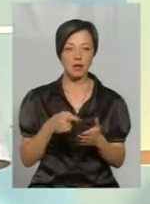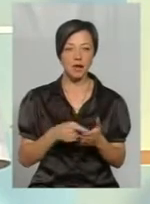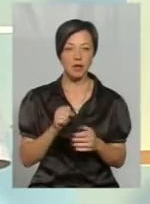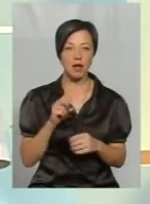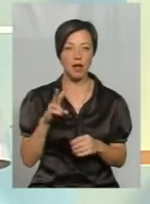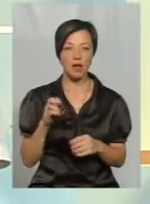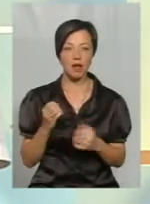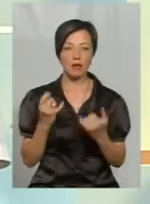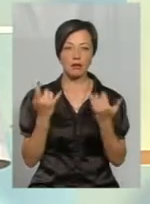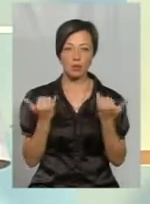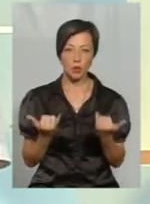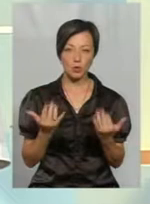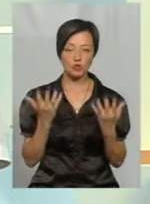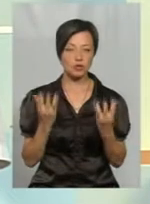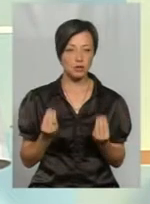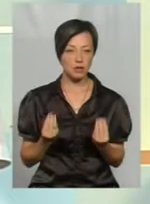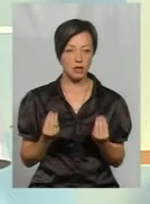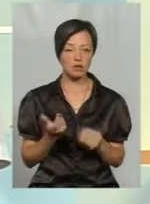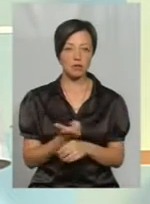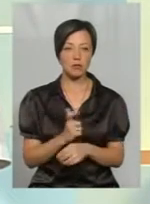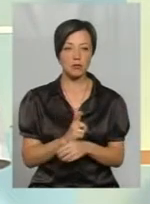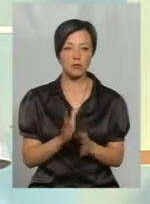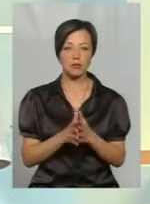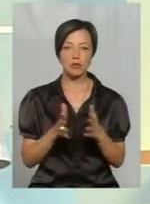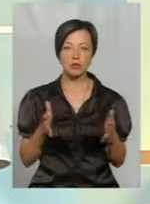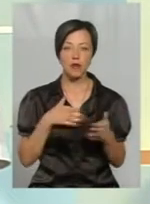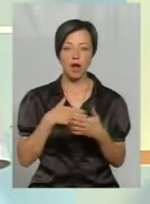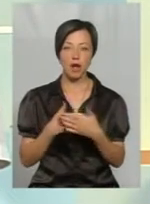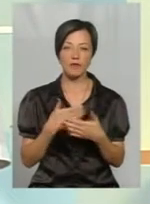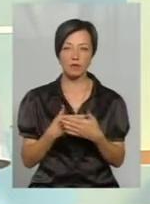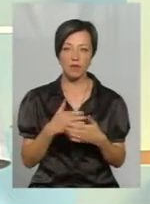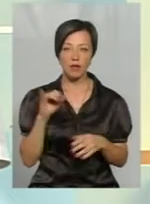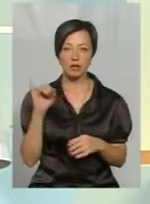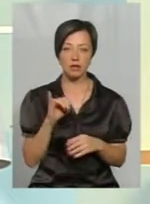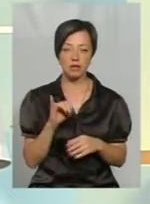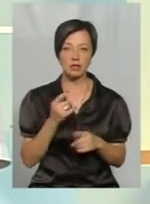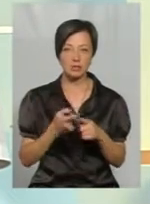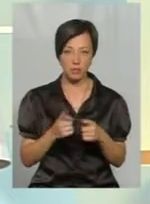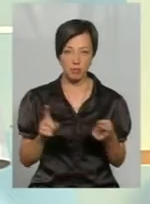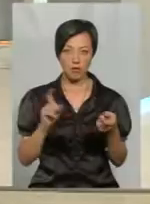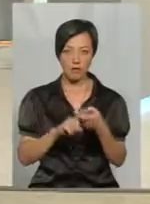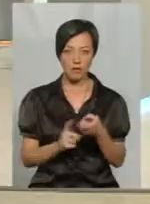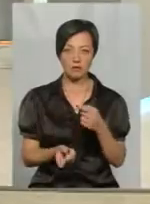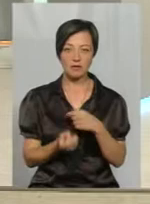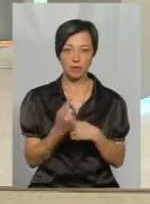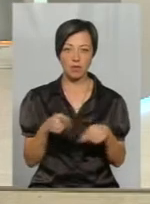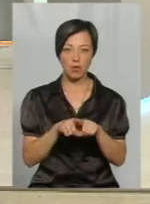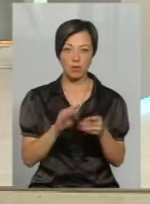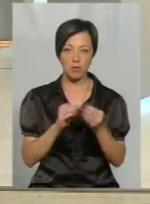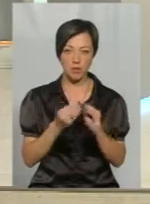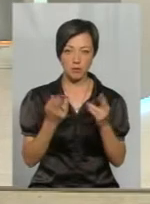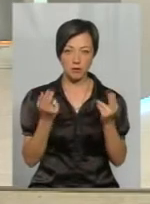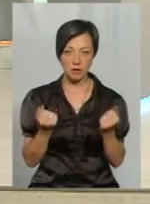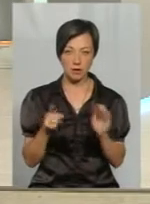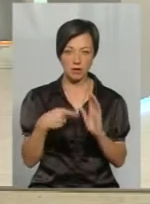але на сьогоднішній день набагато більше активізувались. Це пов'язано з виникненням такої проблеми, так?